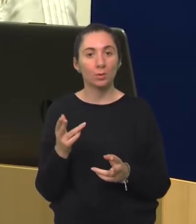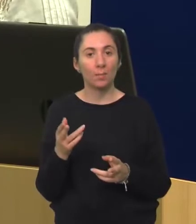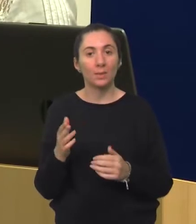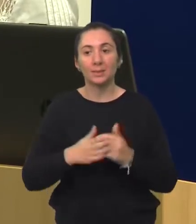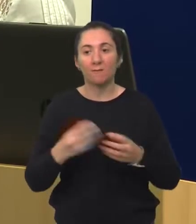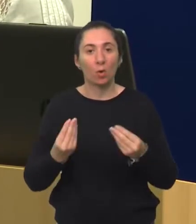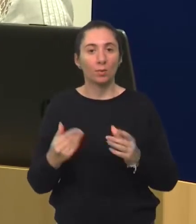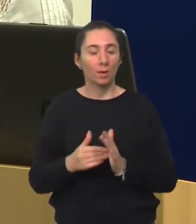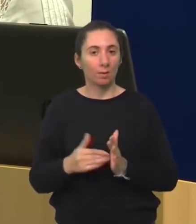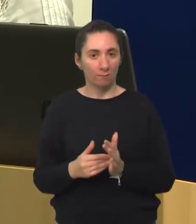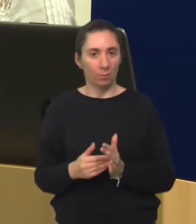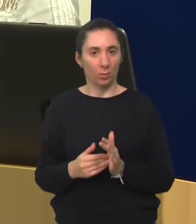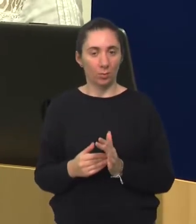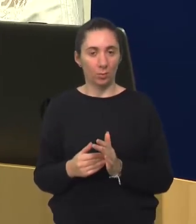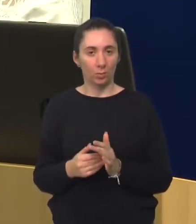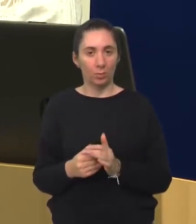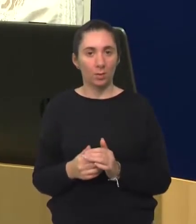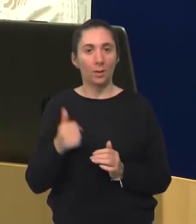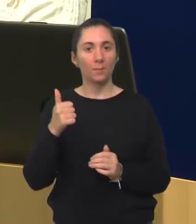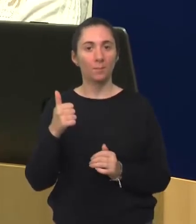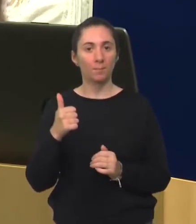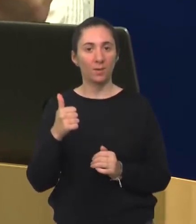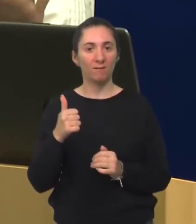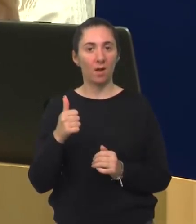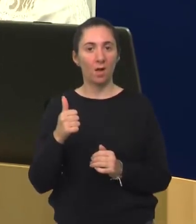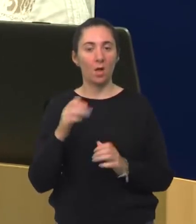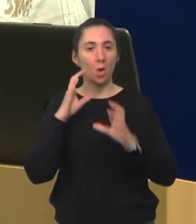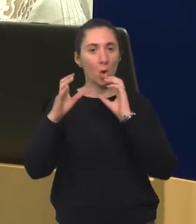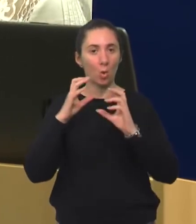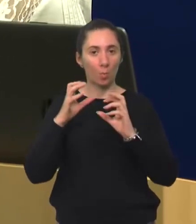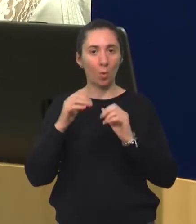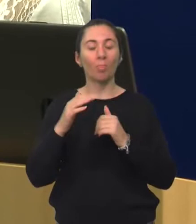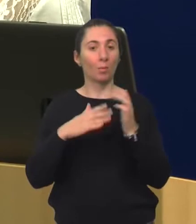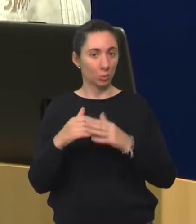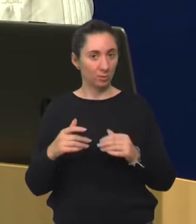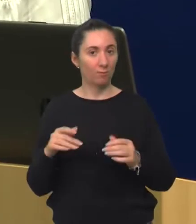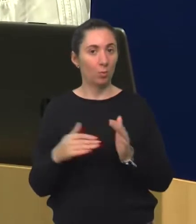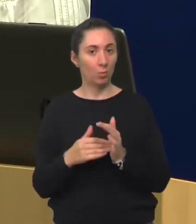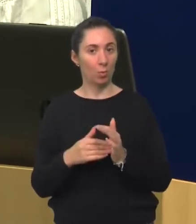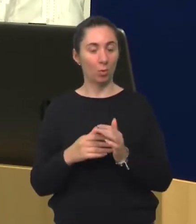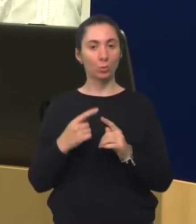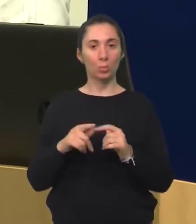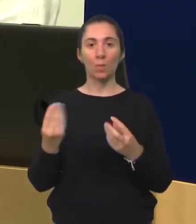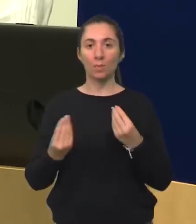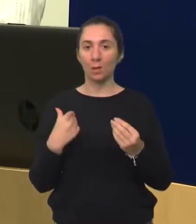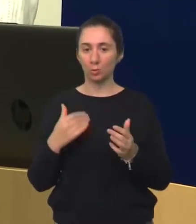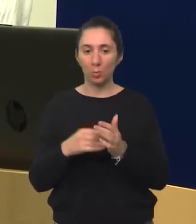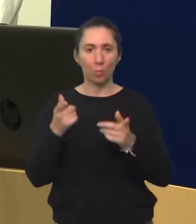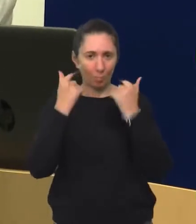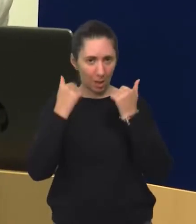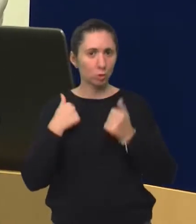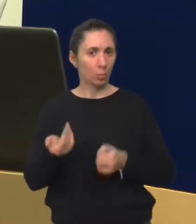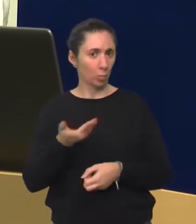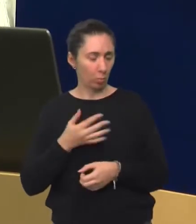samo zadovoljio neku potrebu. Jer prva komunikacija ide samo da bi zadovoljili potrebu zato što nešto nam treba. Plačemo, to